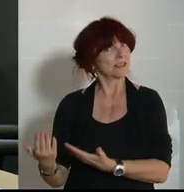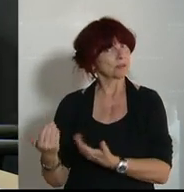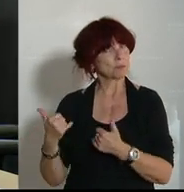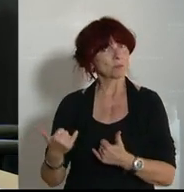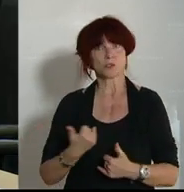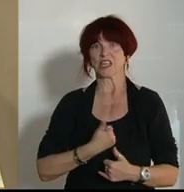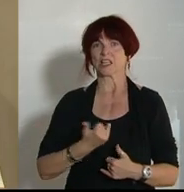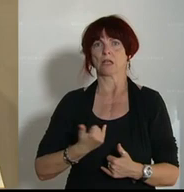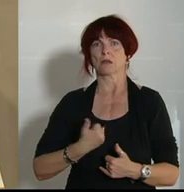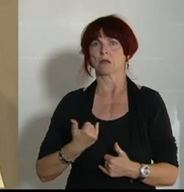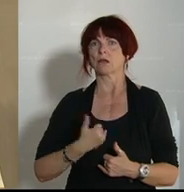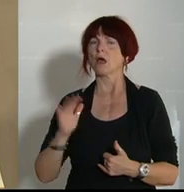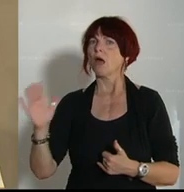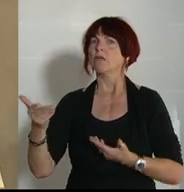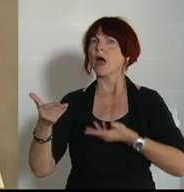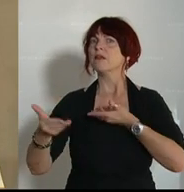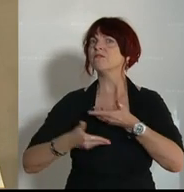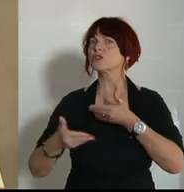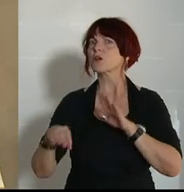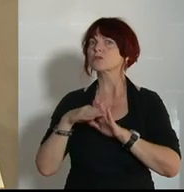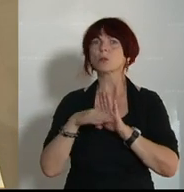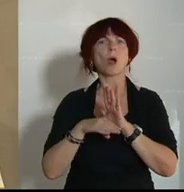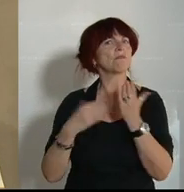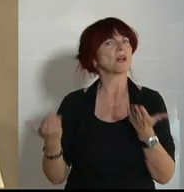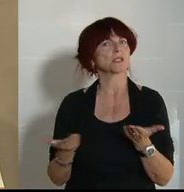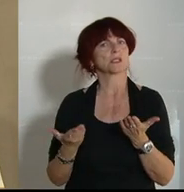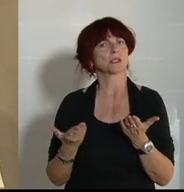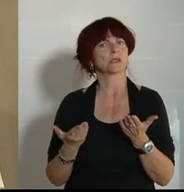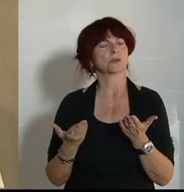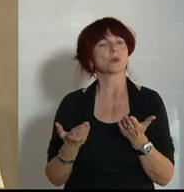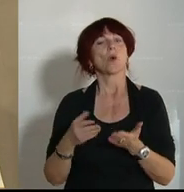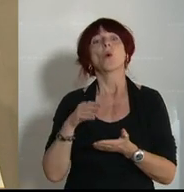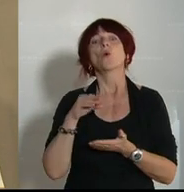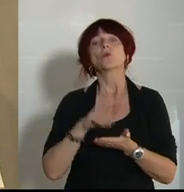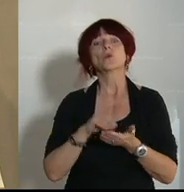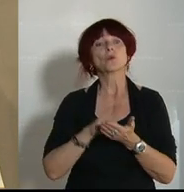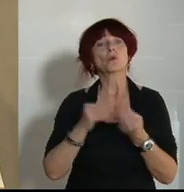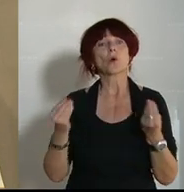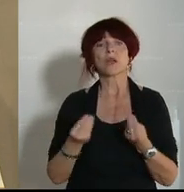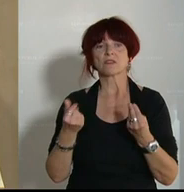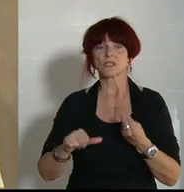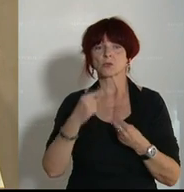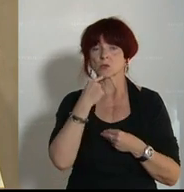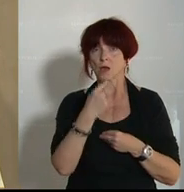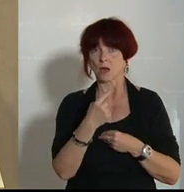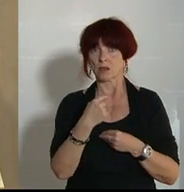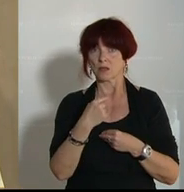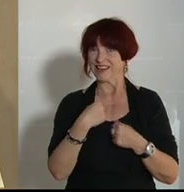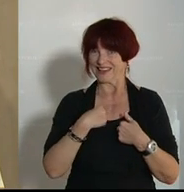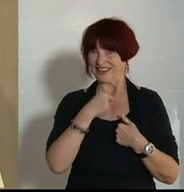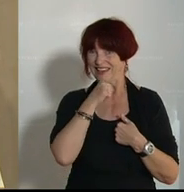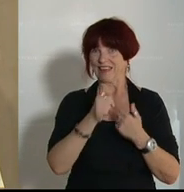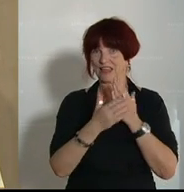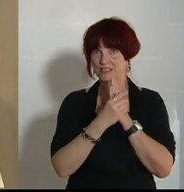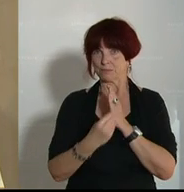Was ist Ihr Wirtschaftsprogramm? Und ich sage Ihnen nur was, obwohl ich kein Experte bin, aber Sie wollen ja